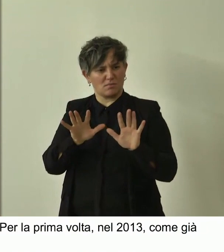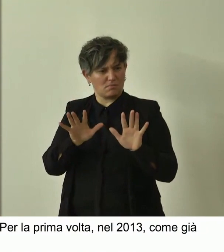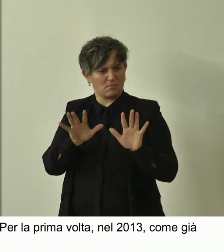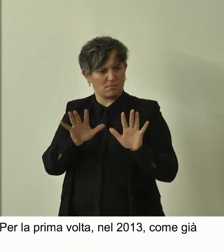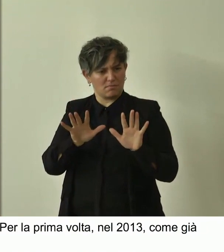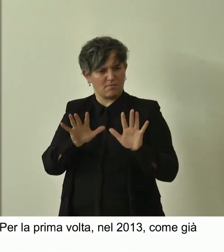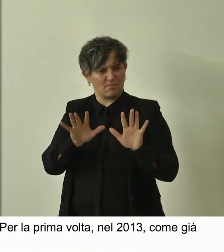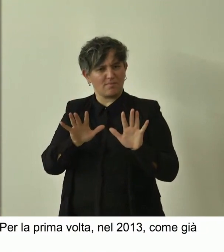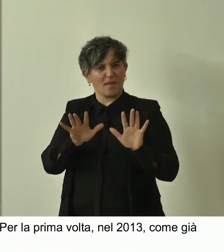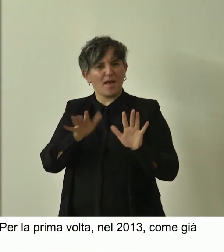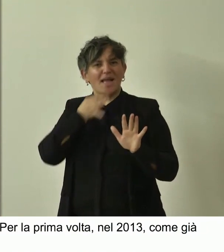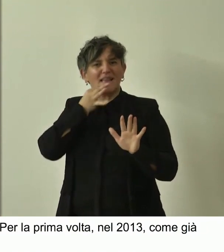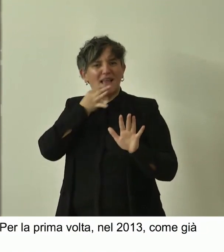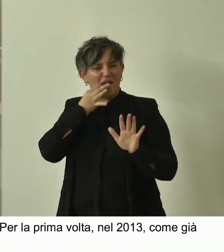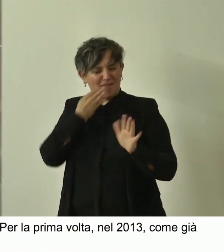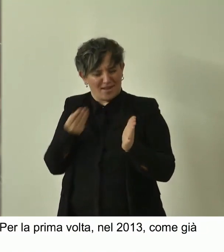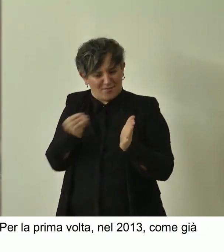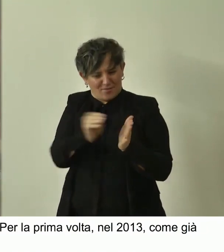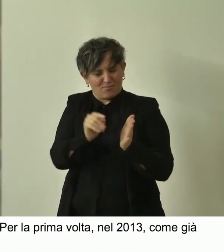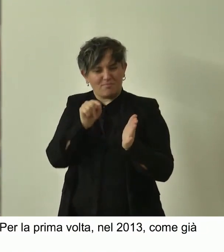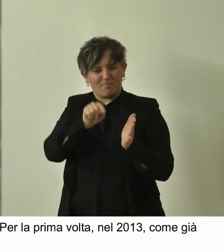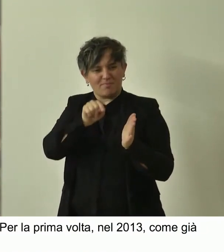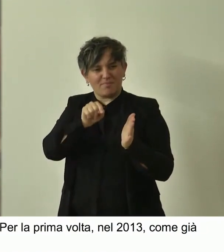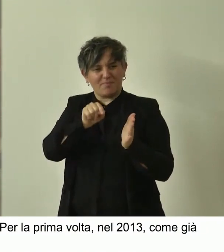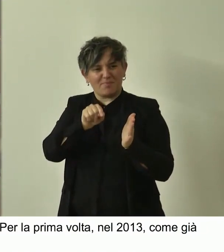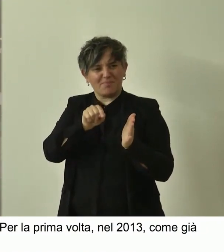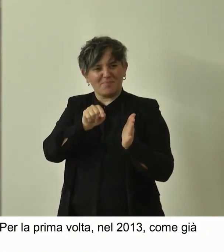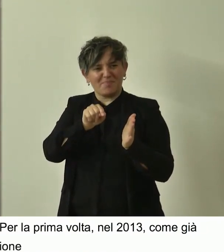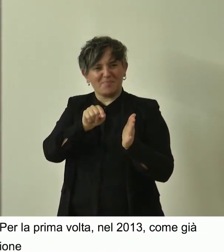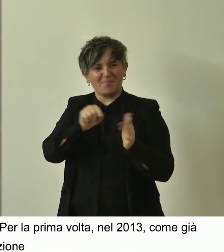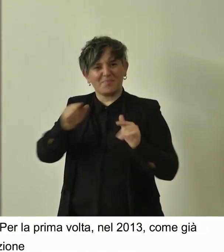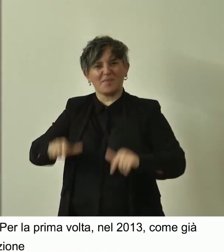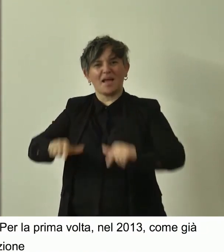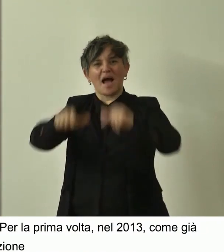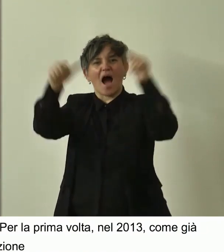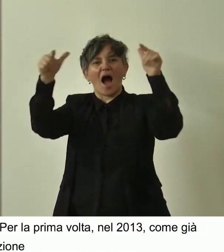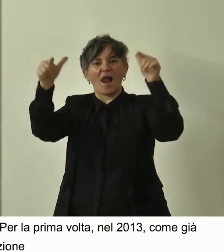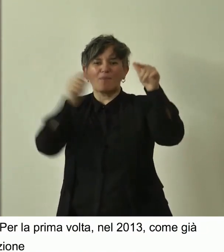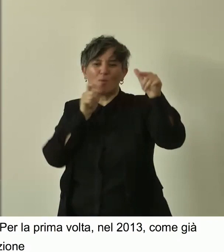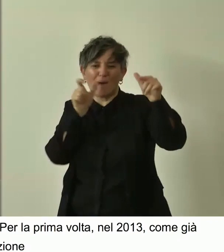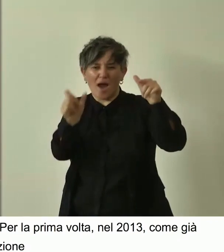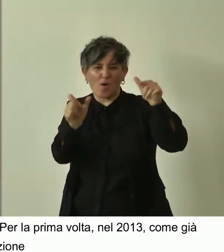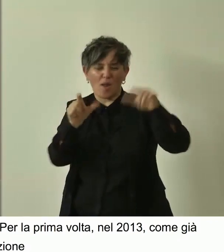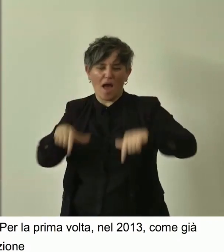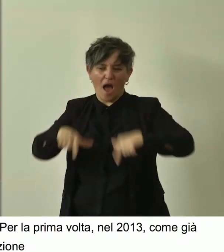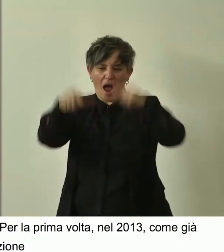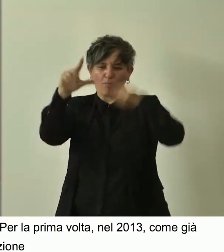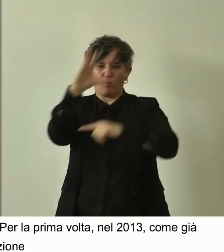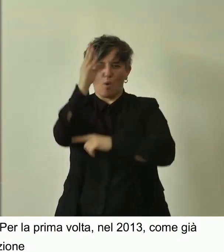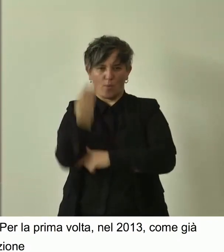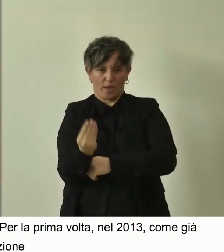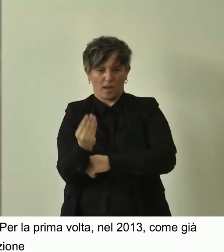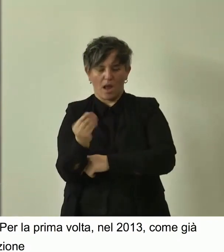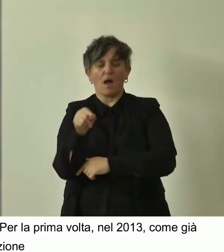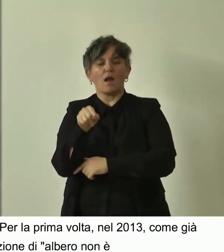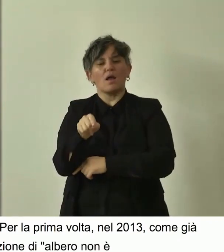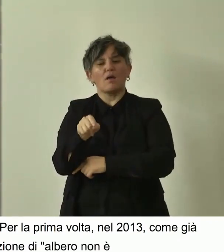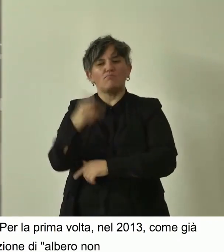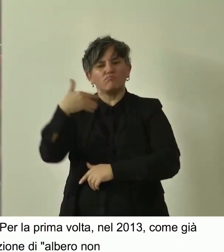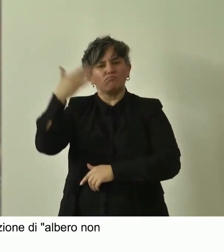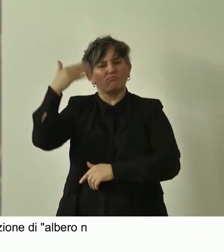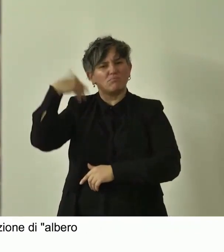definizione univoca di albero monumentale. In precedenza le regioni